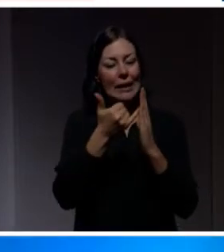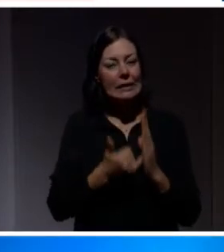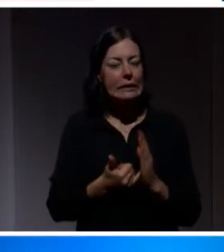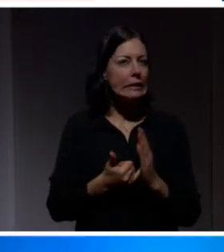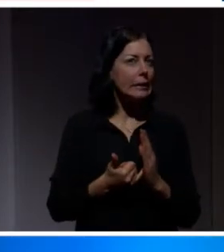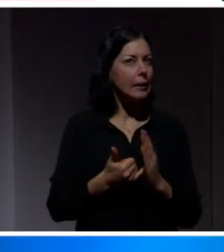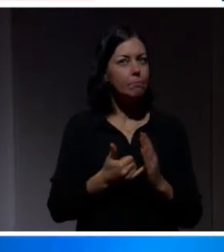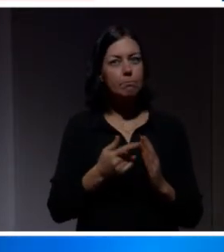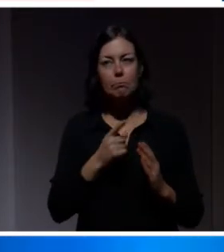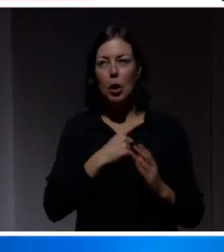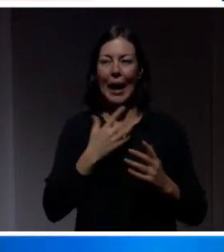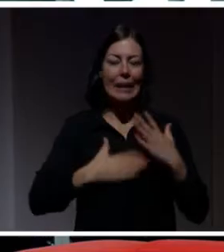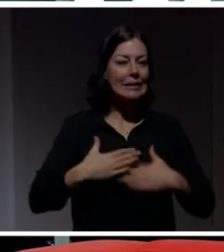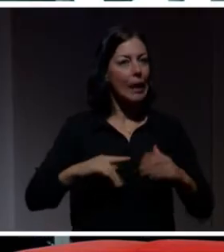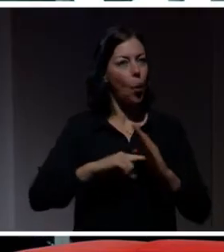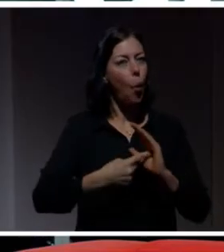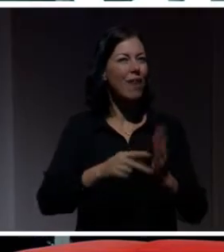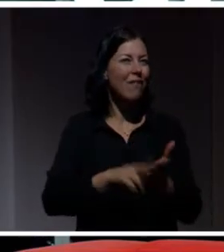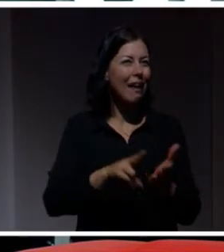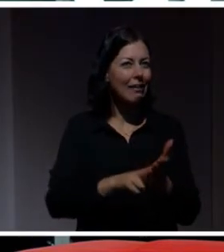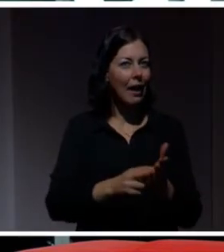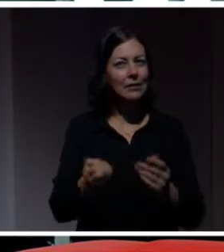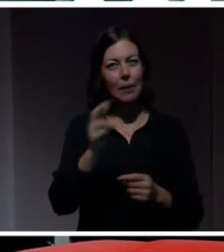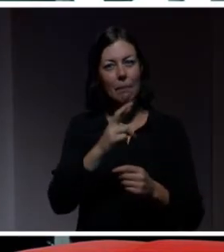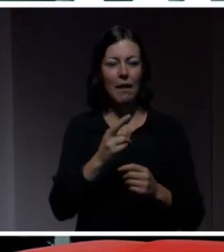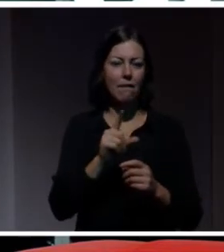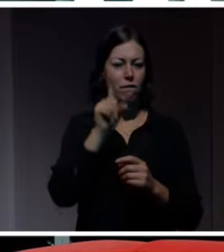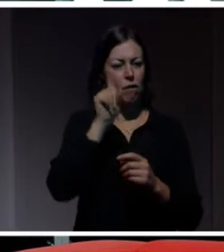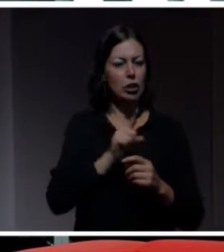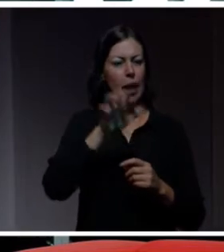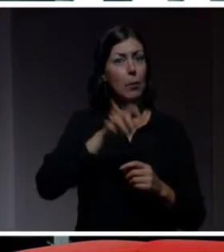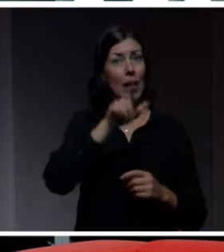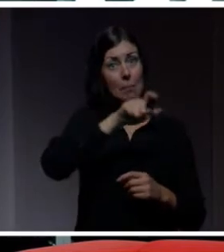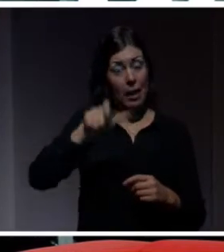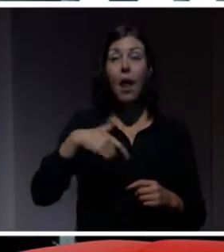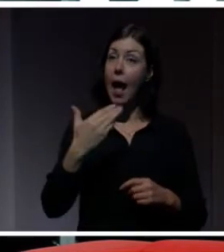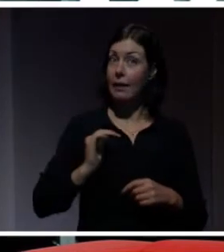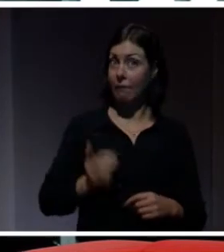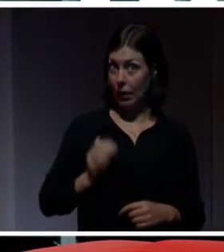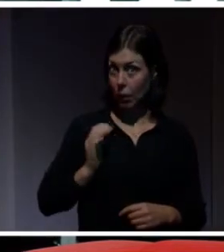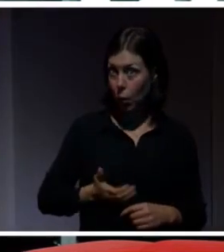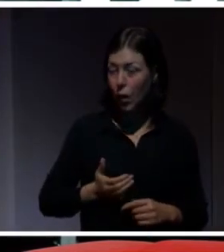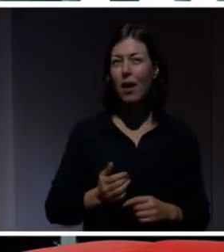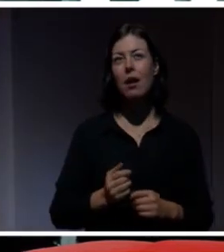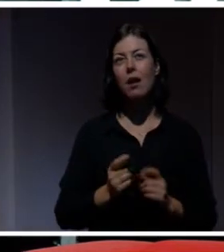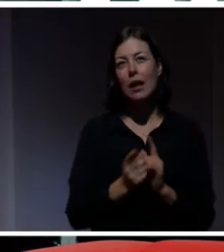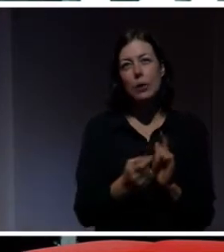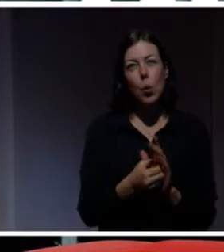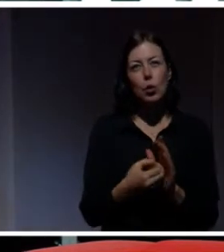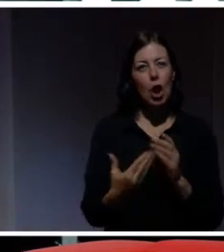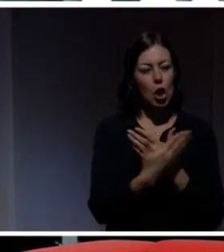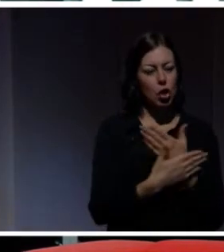intressant hård fakta. Till exempel att de första programmerarna var kvinnor. Det här kanske var för att